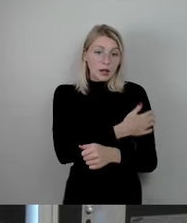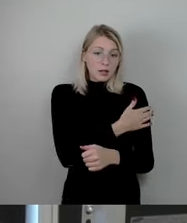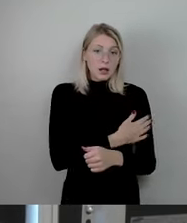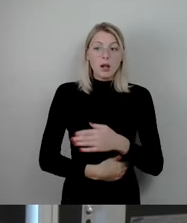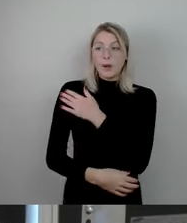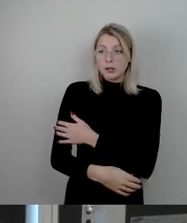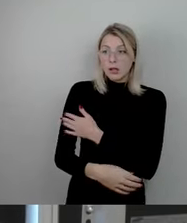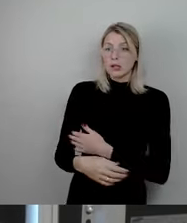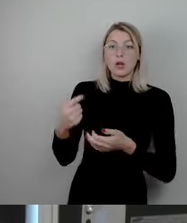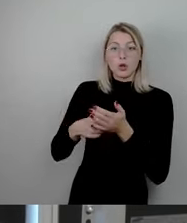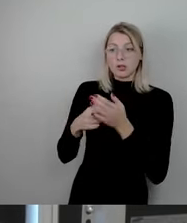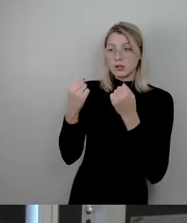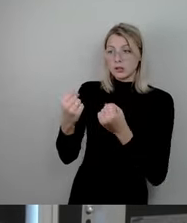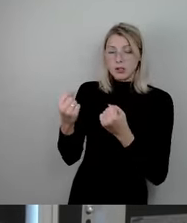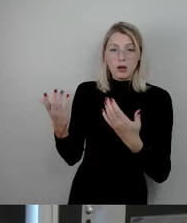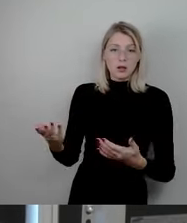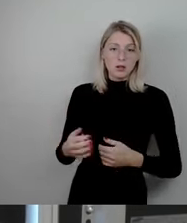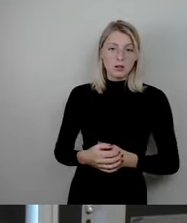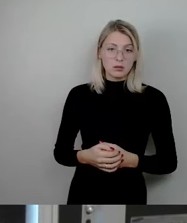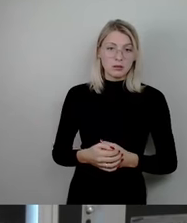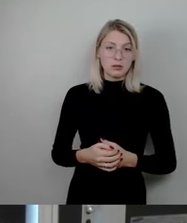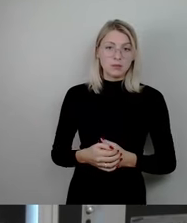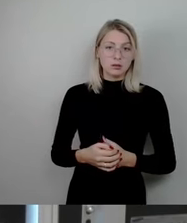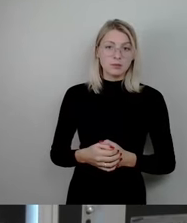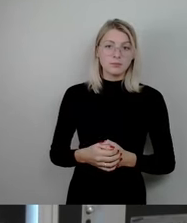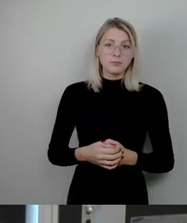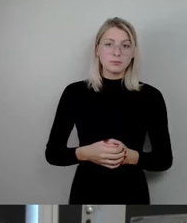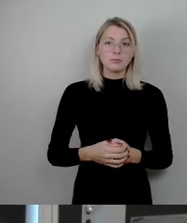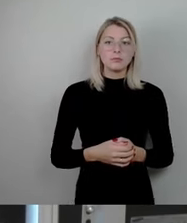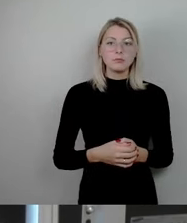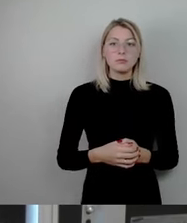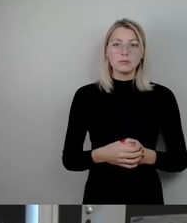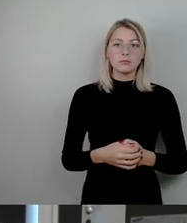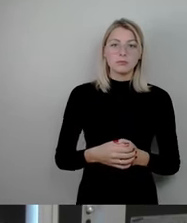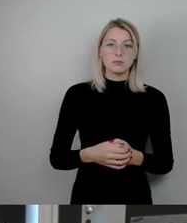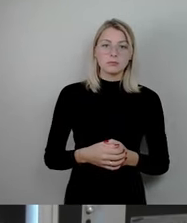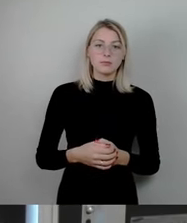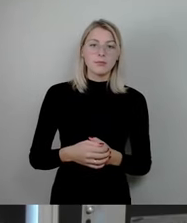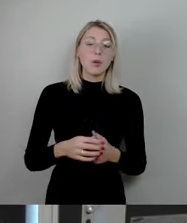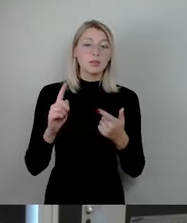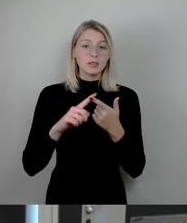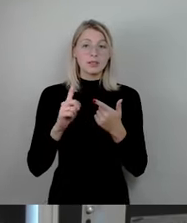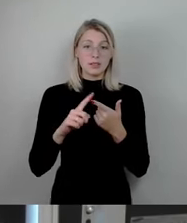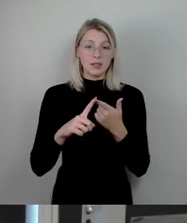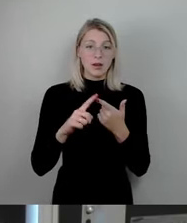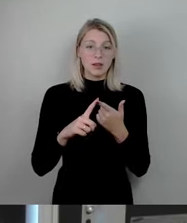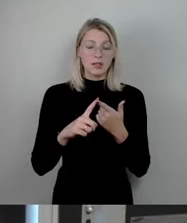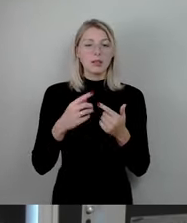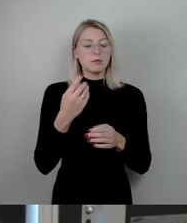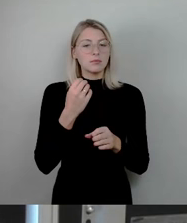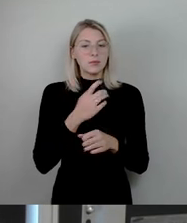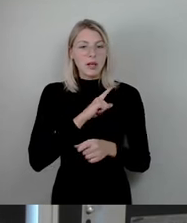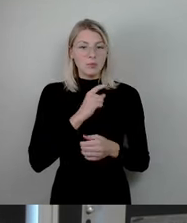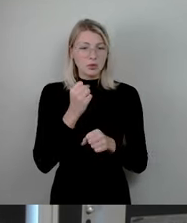anderen Stelle erbringt? Also, ich glaube nicht an so ein Konzept. Und das Zweite, was mich die ganze Zeit wundert, und ich will es einfach hier